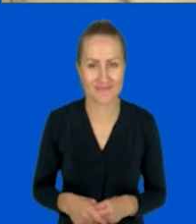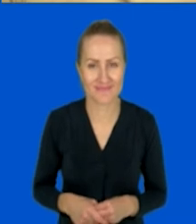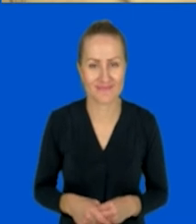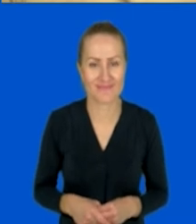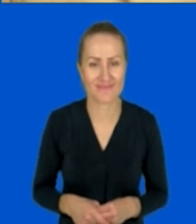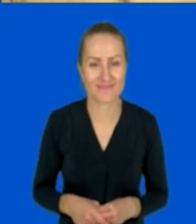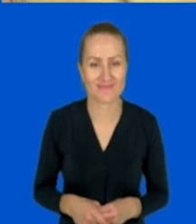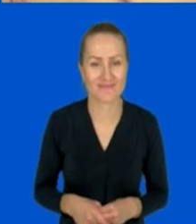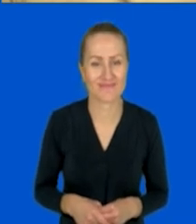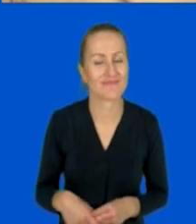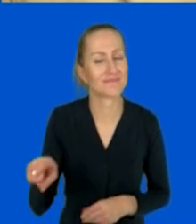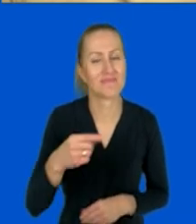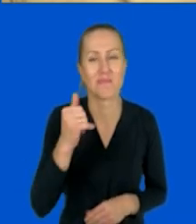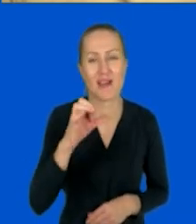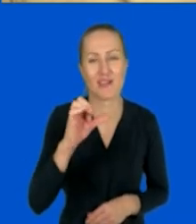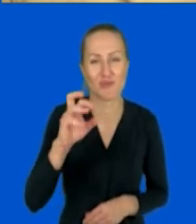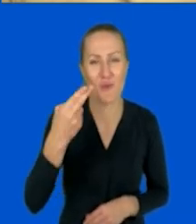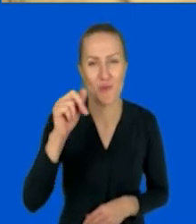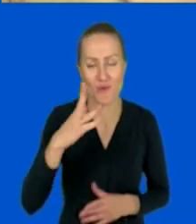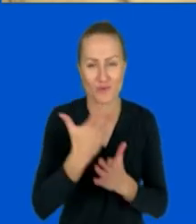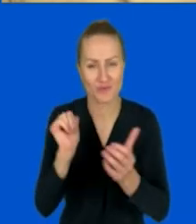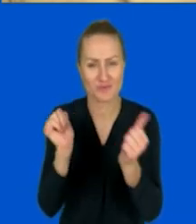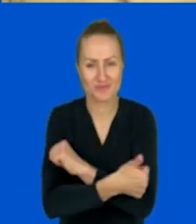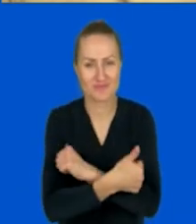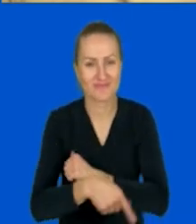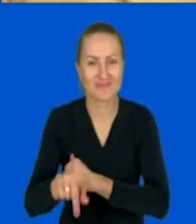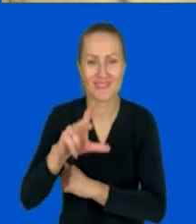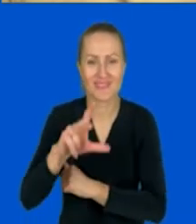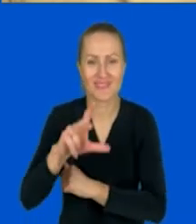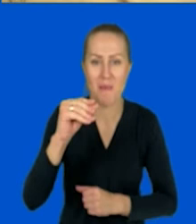ale już wyprzedzają je maskonurów i kameleony.